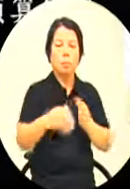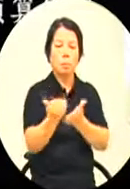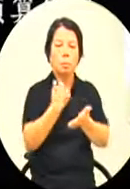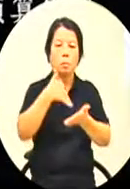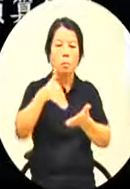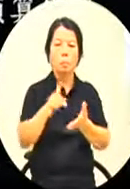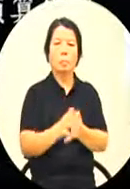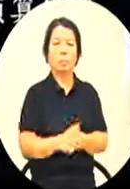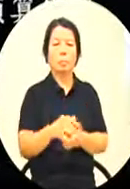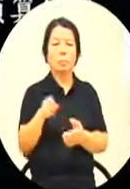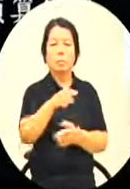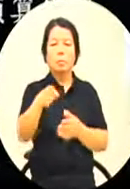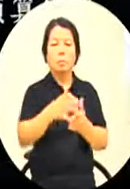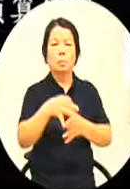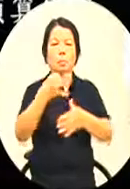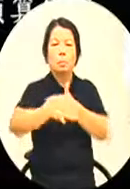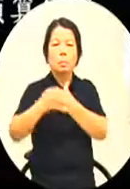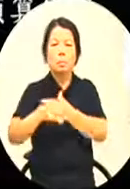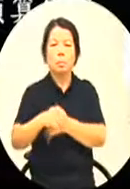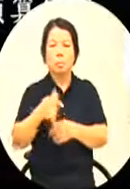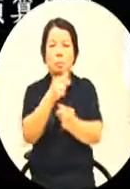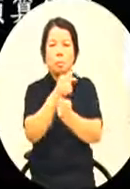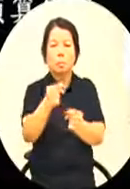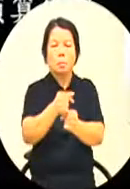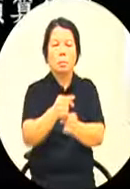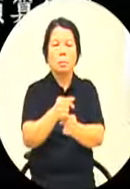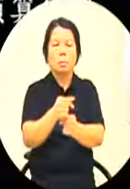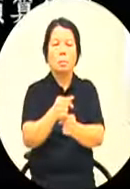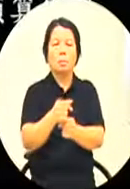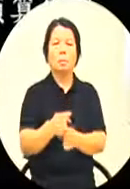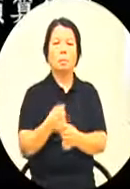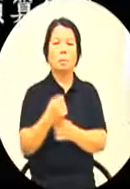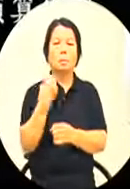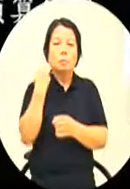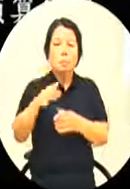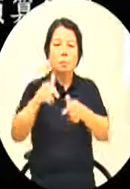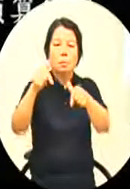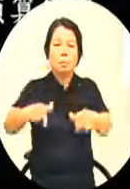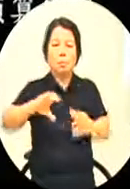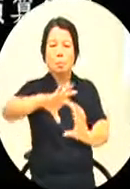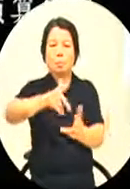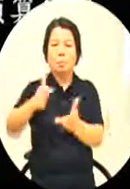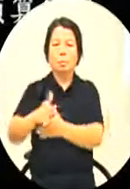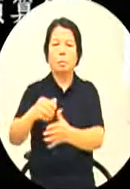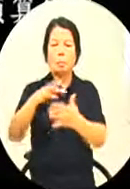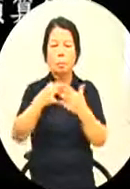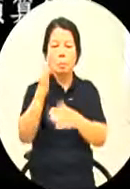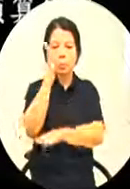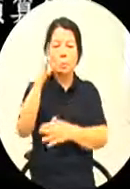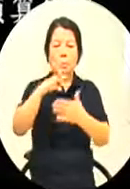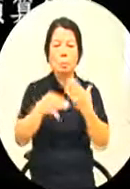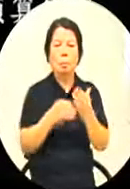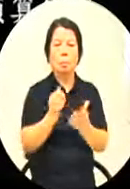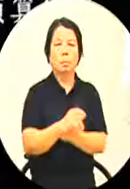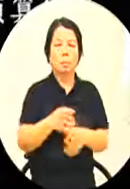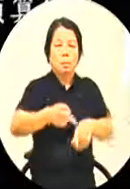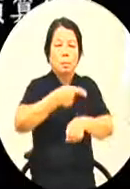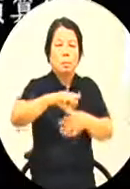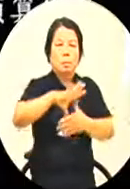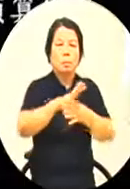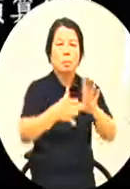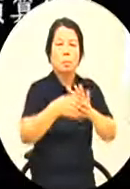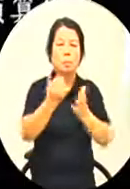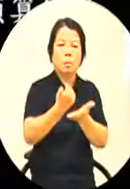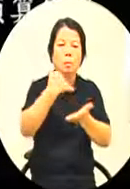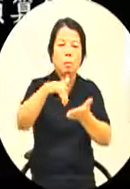来看我觉得您欠缺了完整的新南向文化的政策其实坦白讲我觉得从文化局的预算书